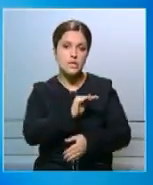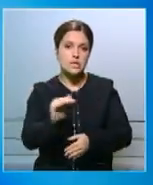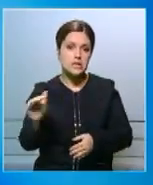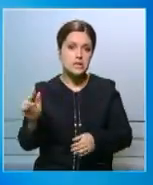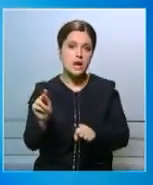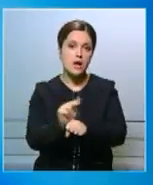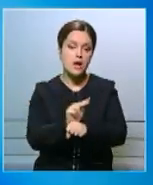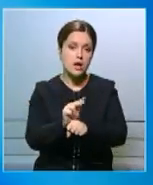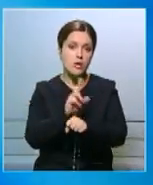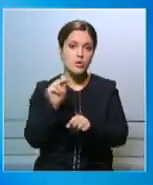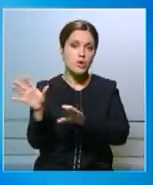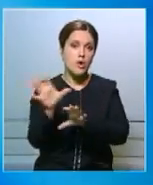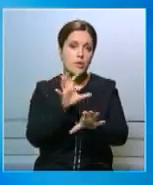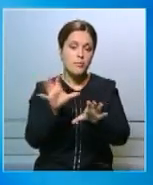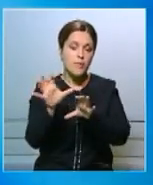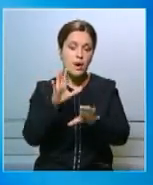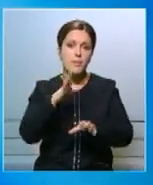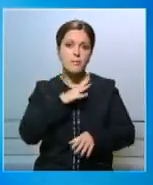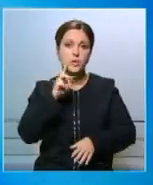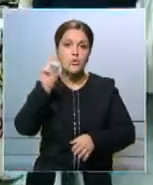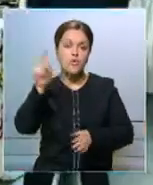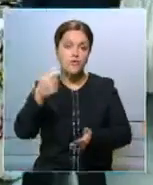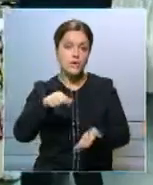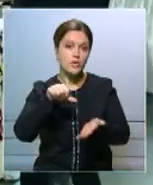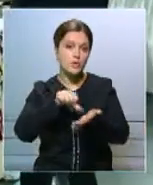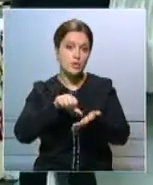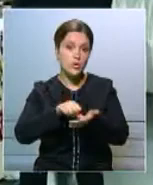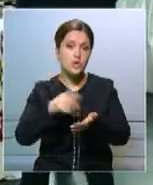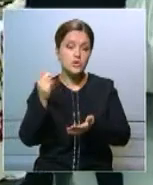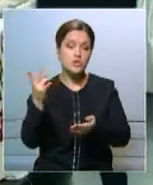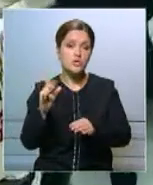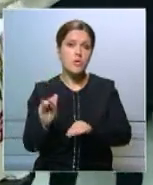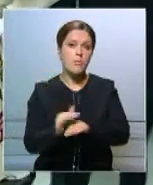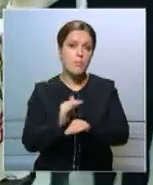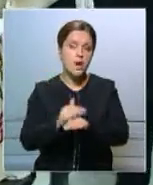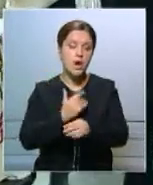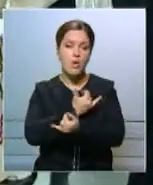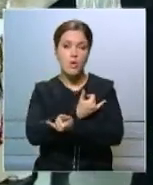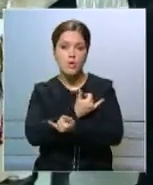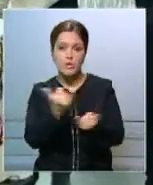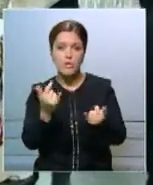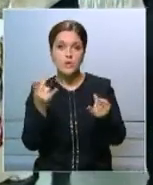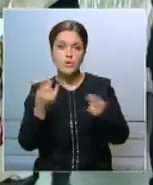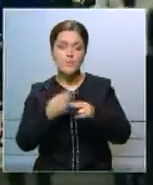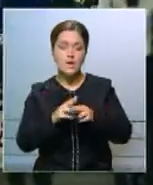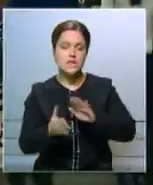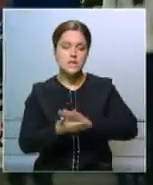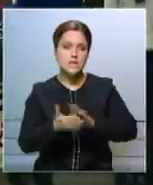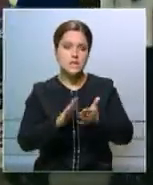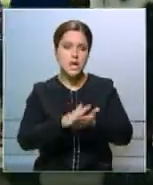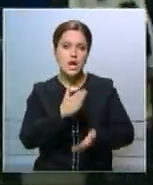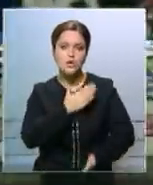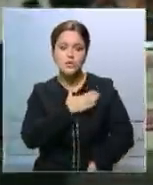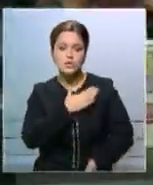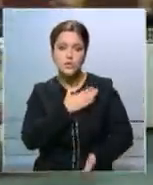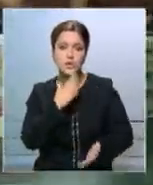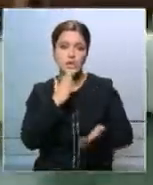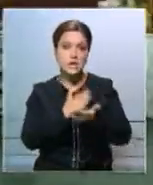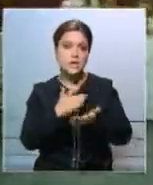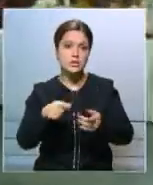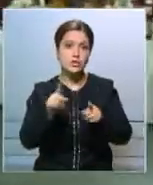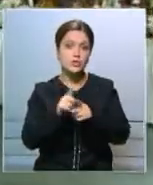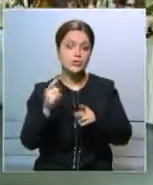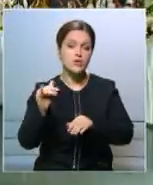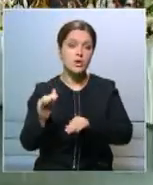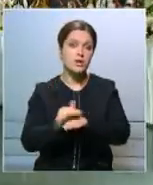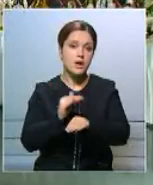опеку над ветеранами войны. Как уже отмечалось, милосердие – это состояние души. Так вот, децибелы добра,